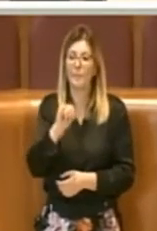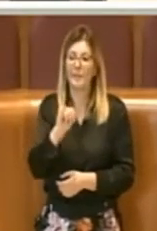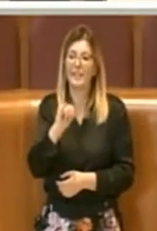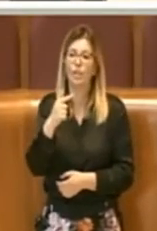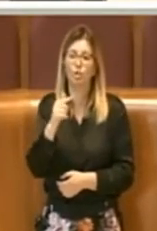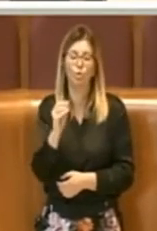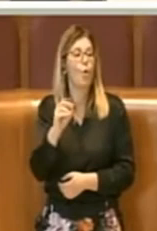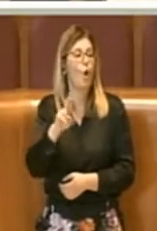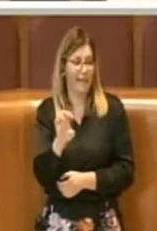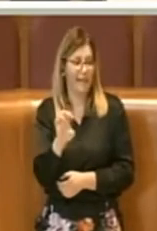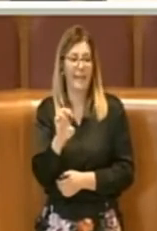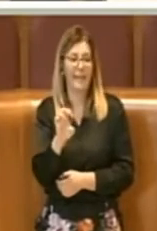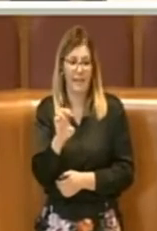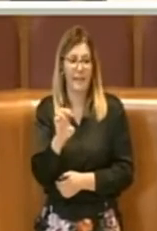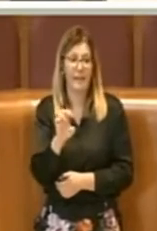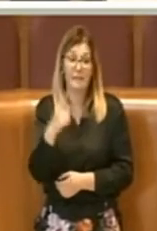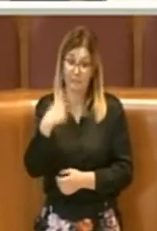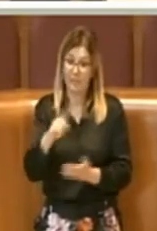Numitore.